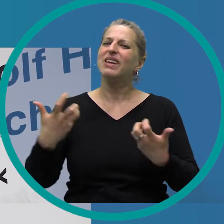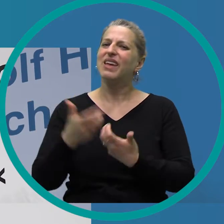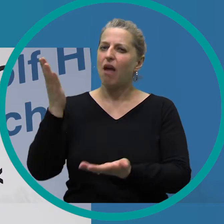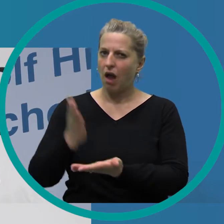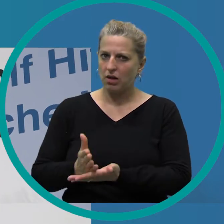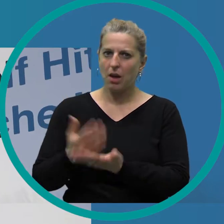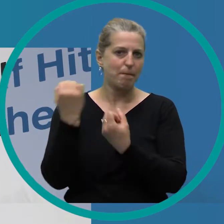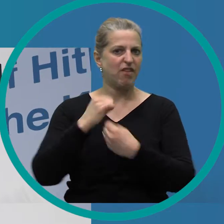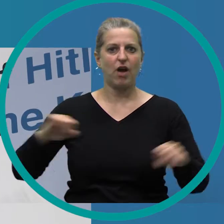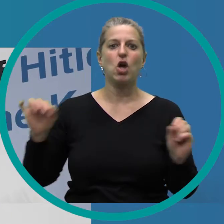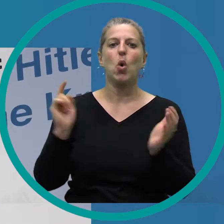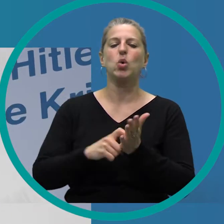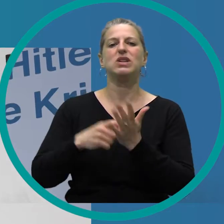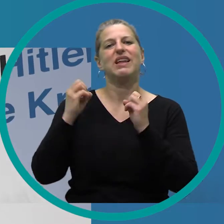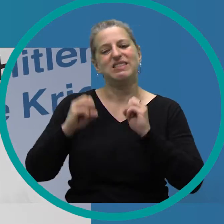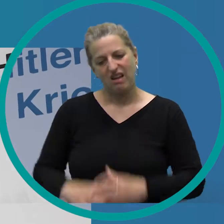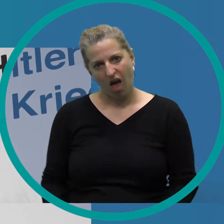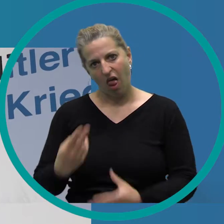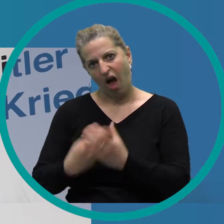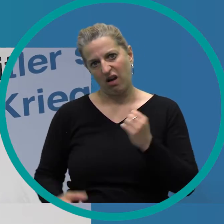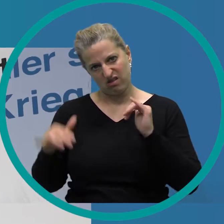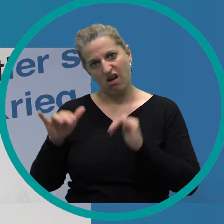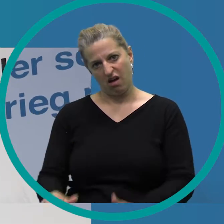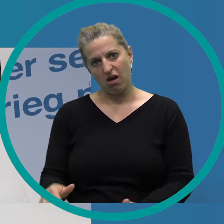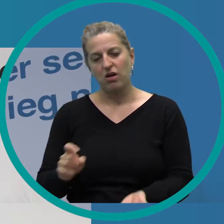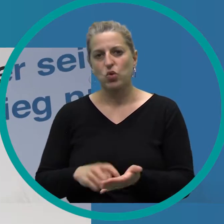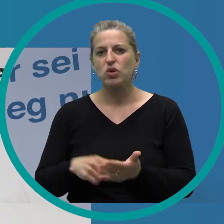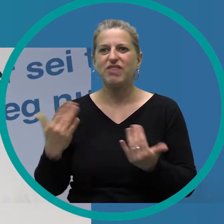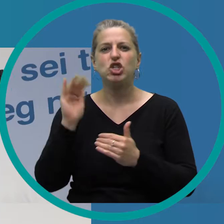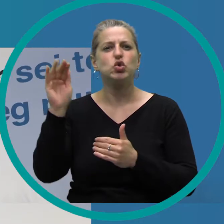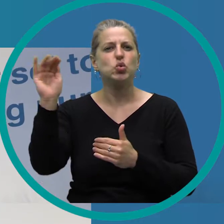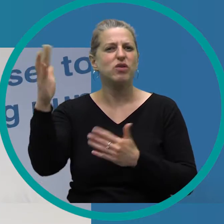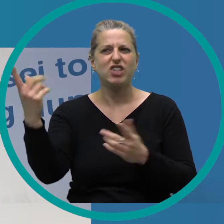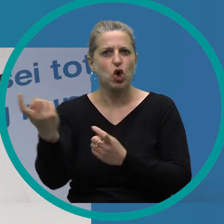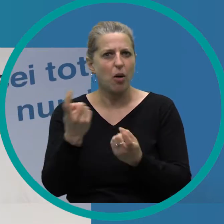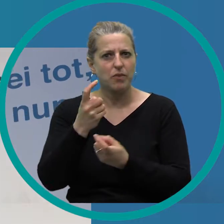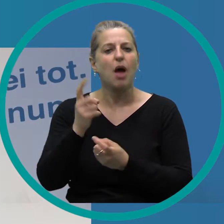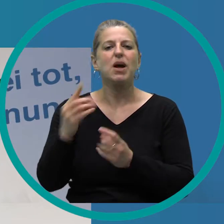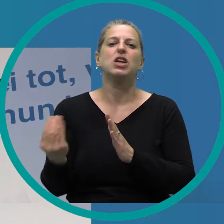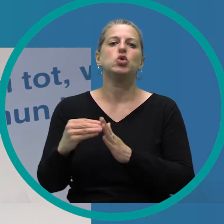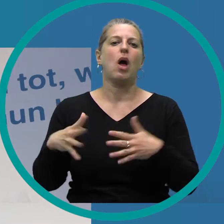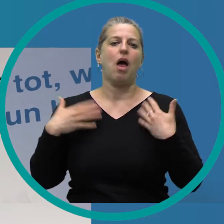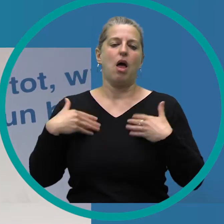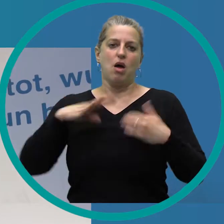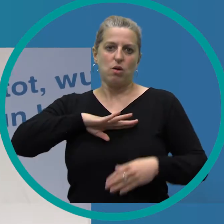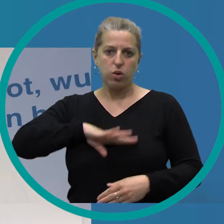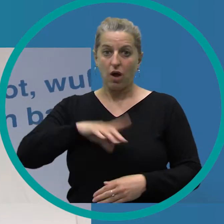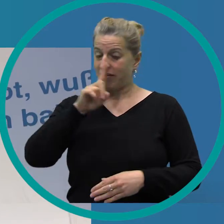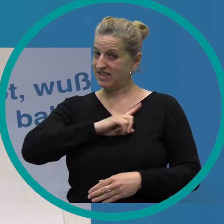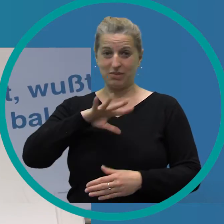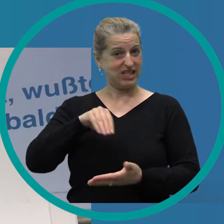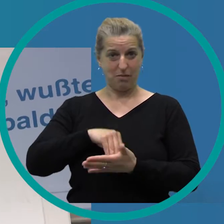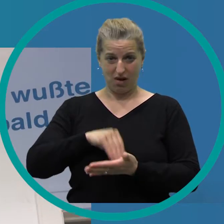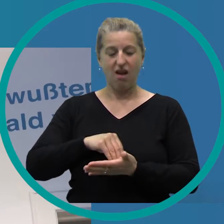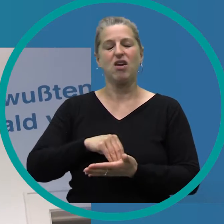des Krieges war für die Menschen Befreiung und Niederlage zugleich. Zu der Unsicherheit über die Zukunft gesellte sich auch Erleichterung. Wenn man nicht dabei